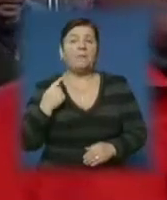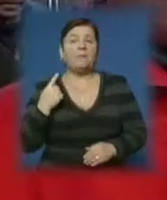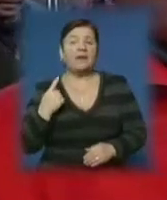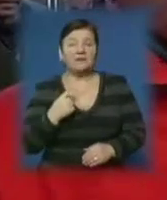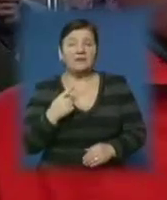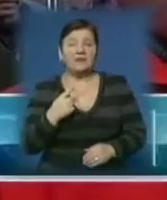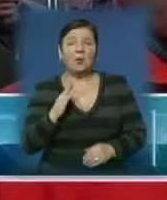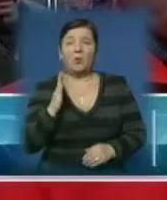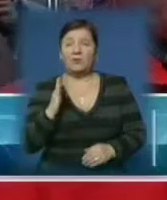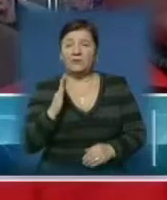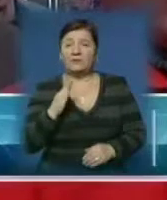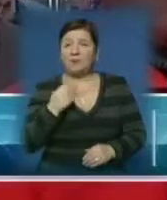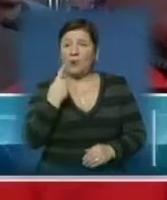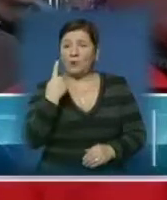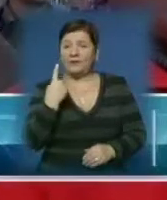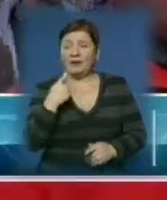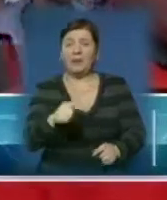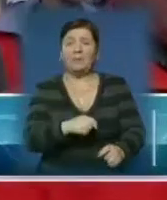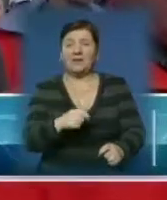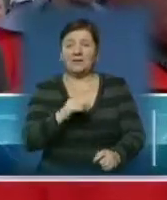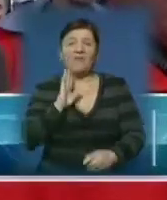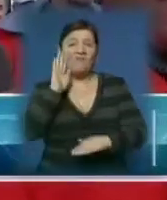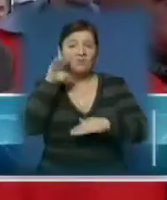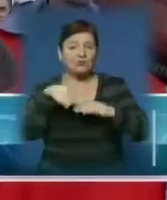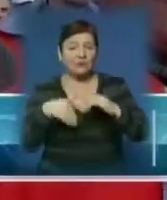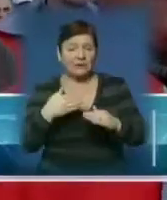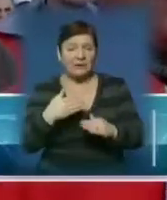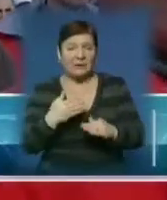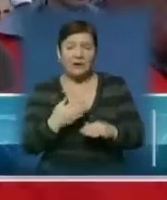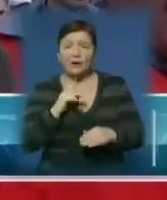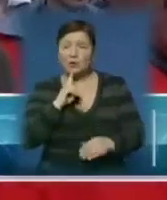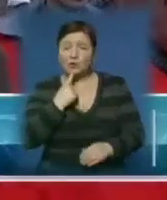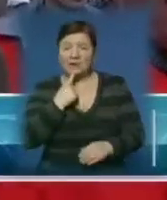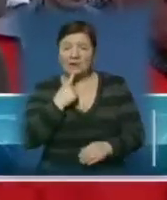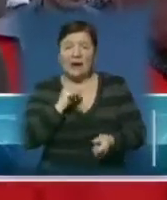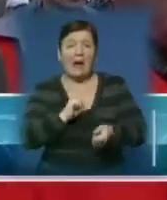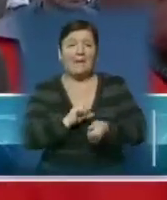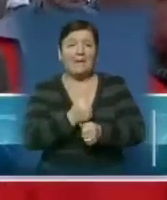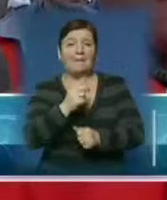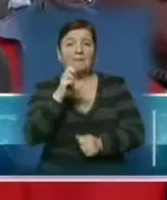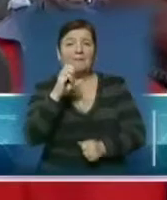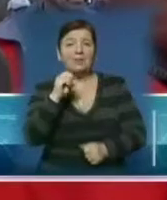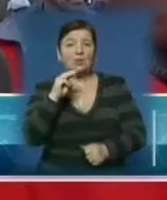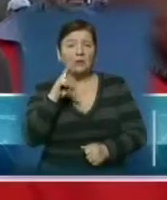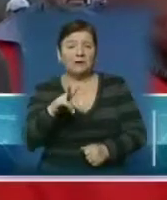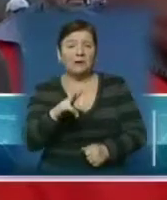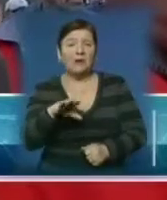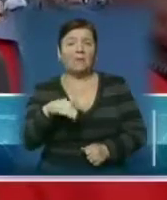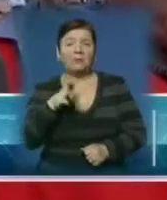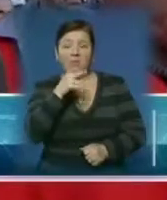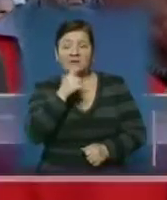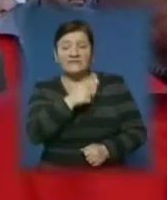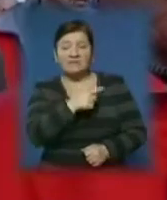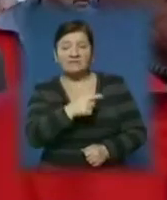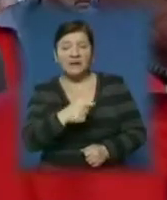метр в сутки, тому що складно, арочна крепь, бетон монолітний. А потім, з часом,